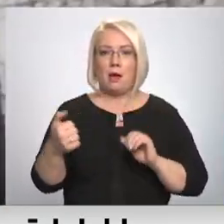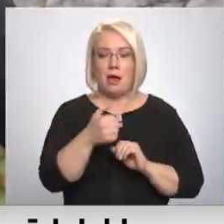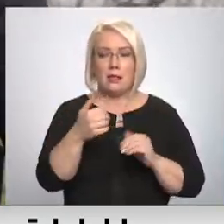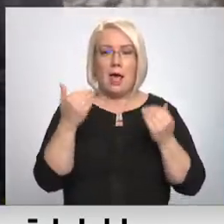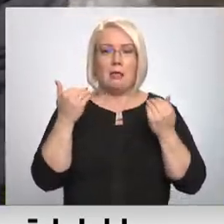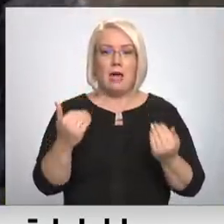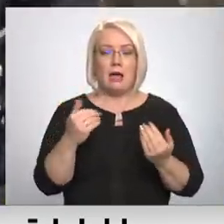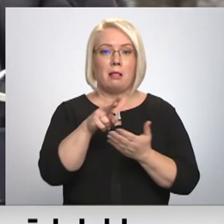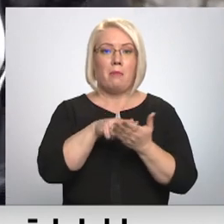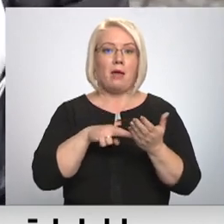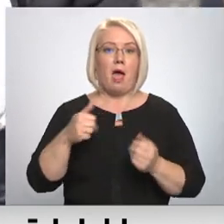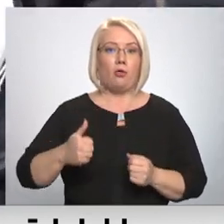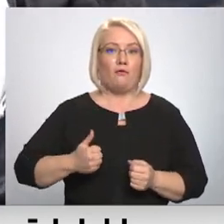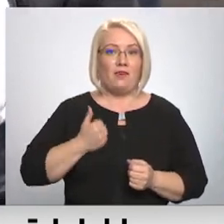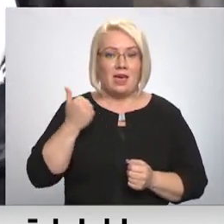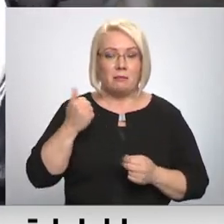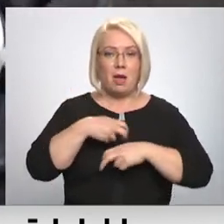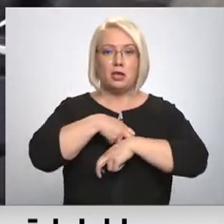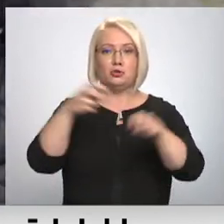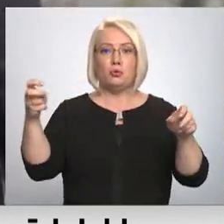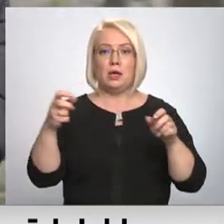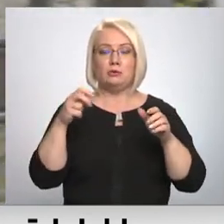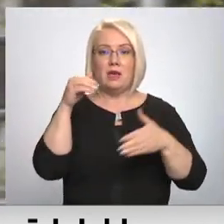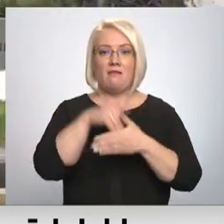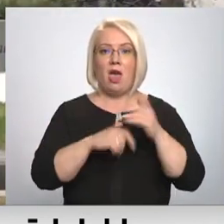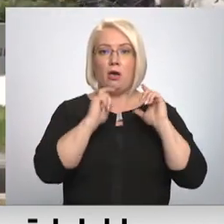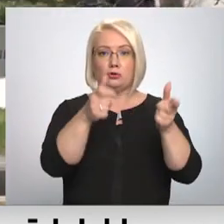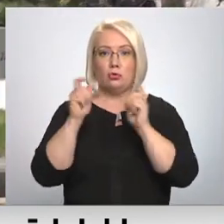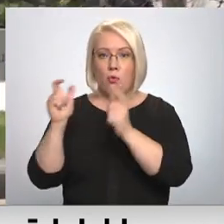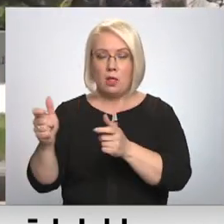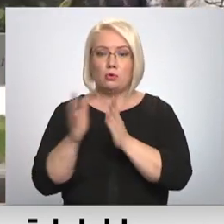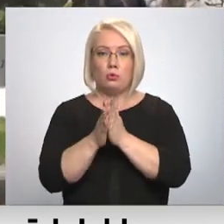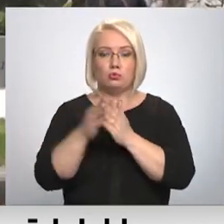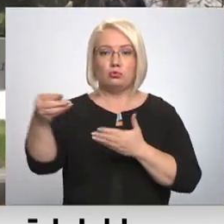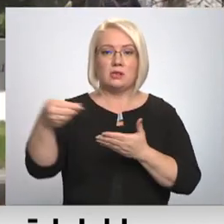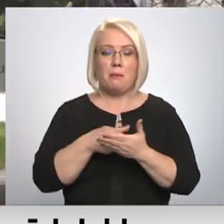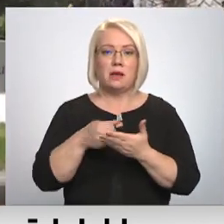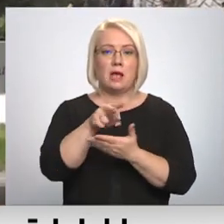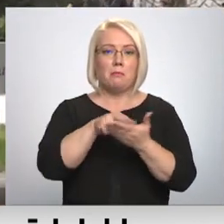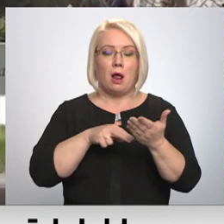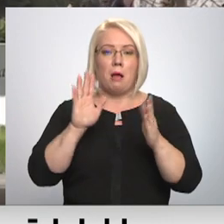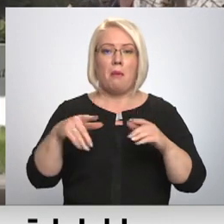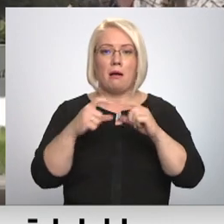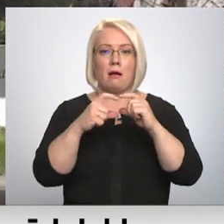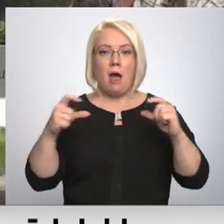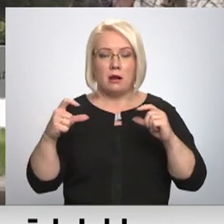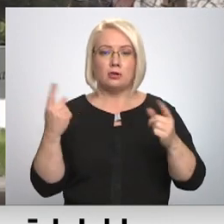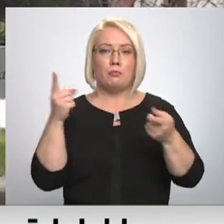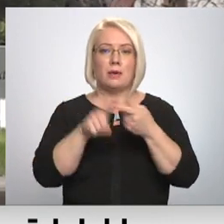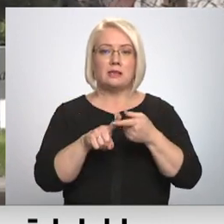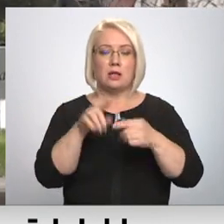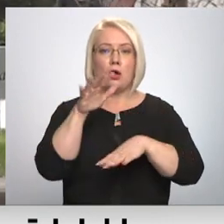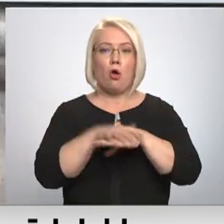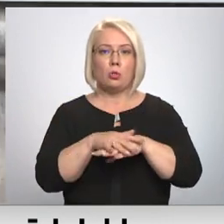konventus bijušajiem kartas iepašniekiem izsūtījuši vēstulis, kurās aicina atmaksāt izveidojušos parādu par kartas un tai piesaistītā